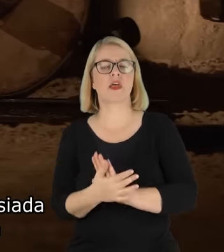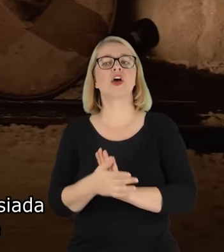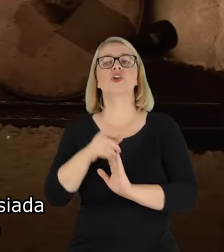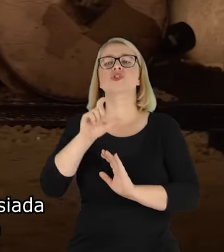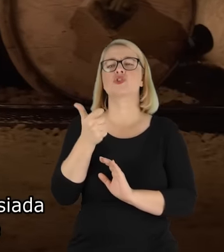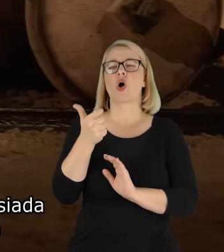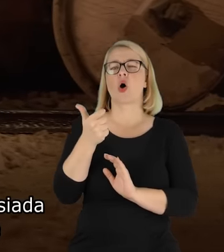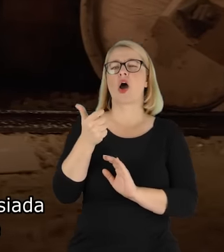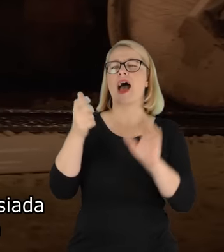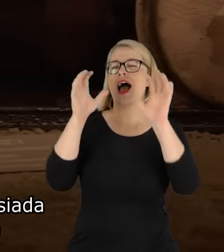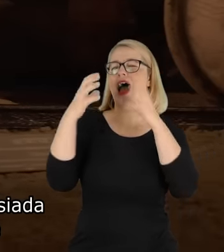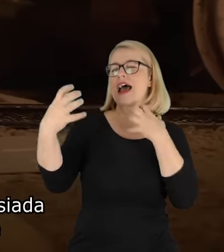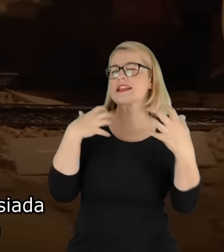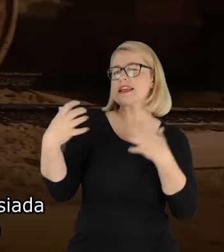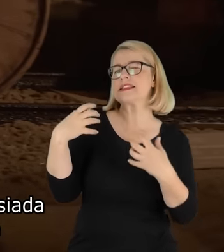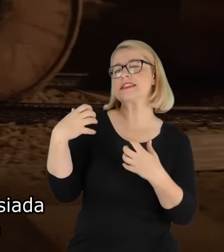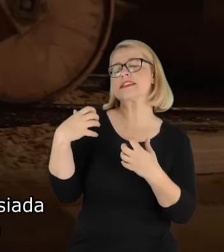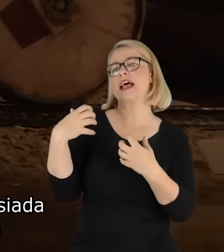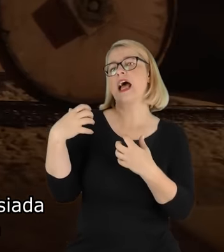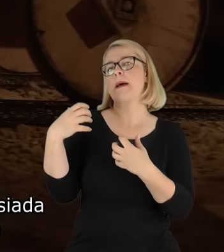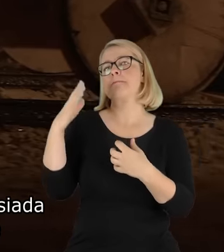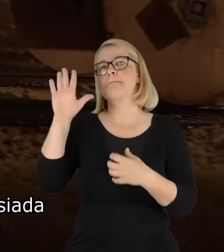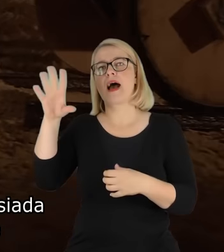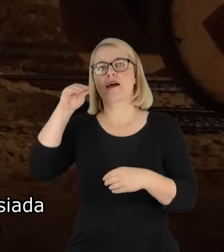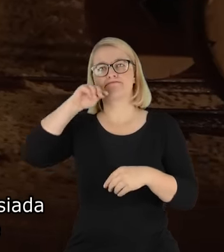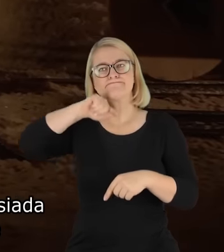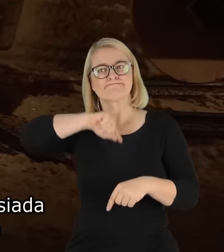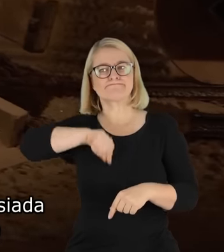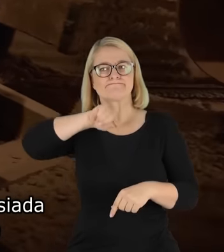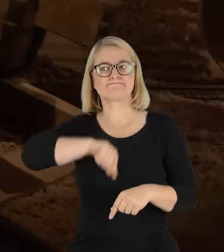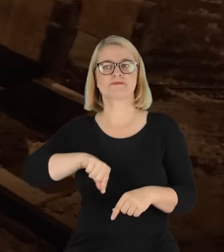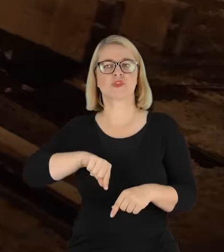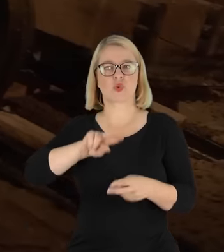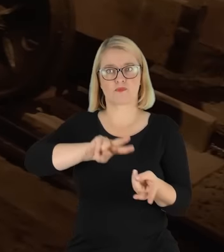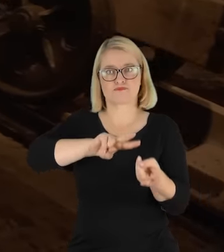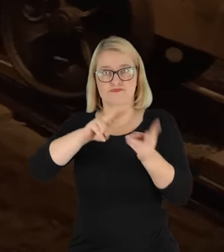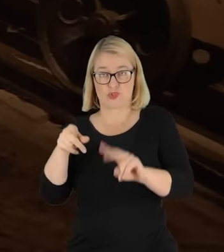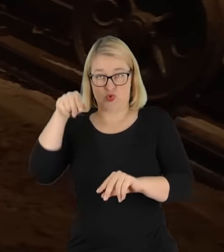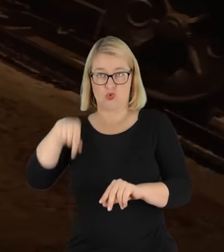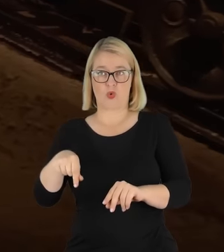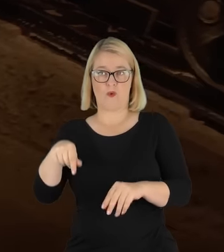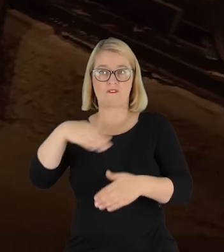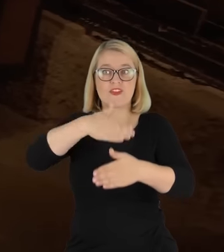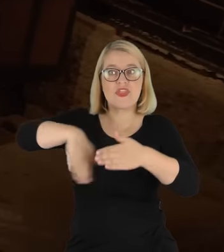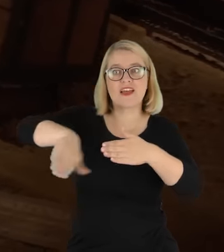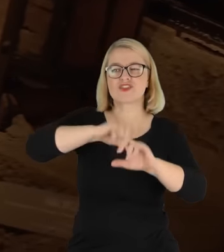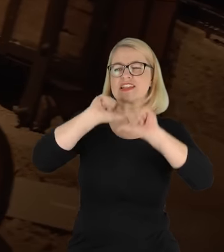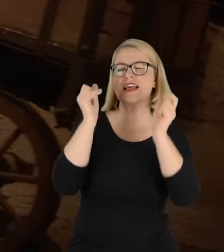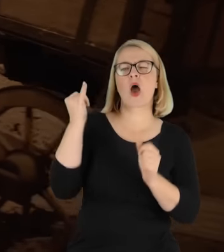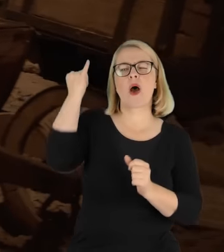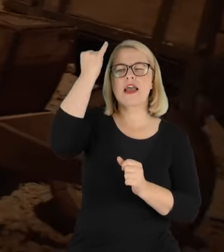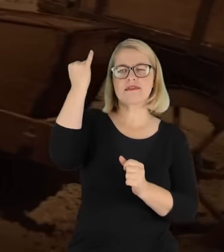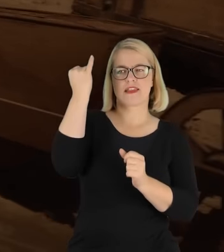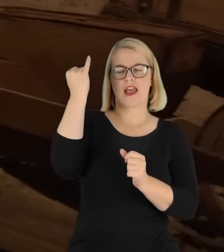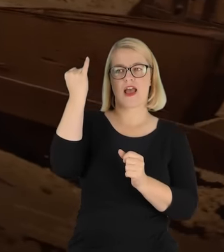które człowiek, artysta posiada, przekładały się tutaj na wnętrze i na całą ideę kopalni